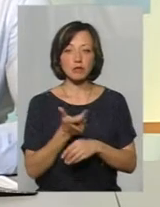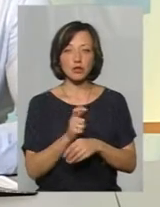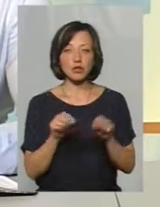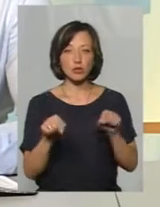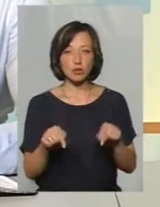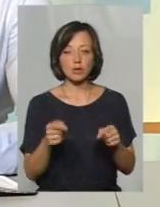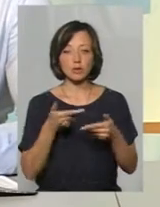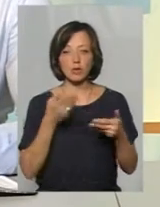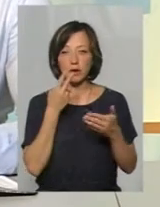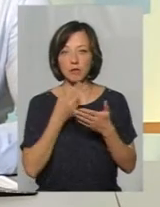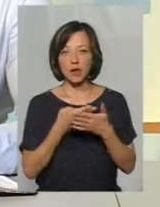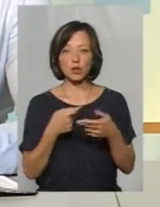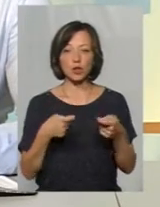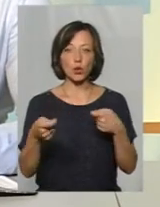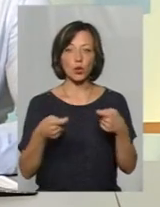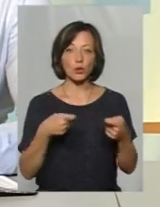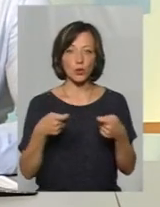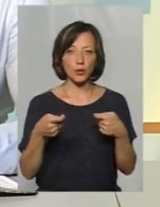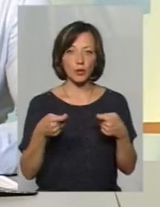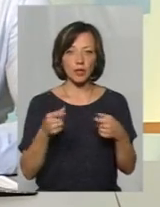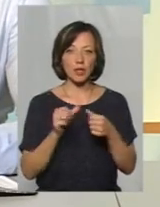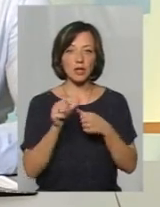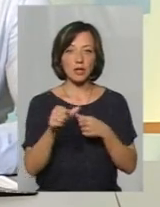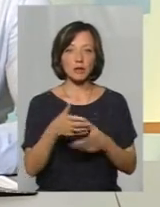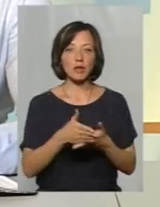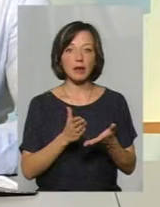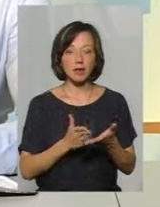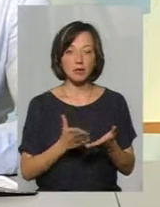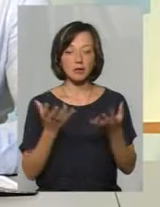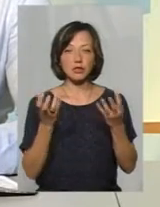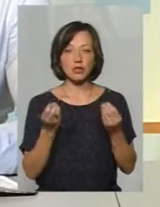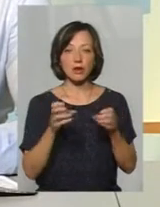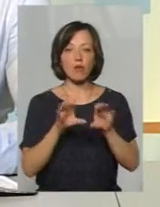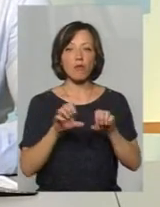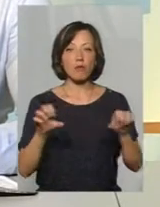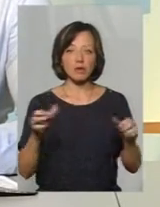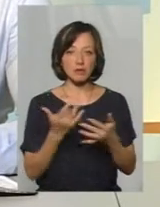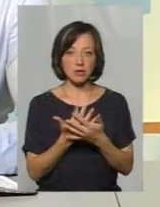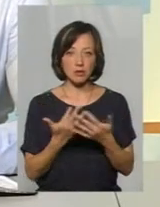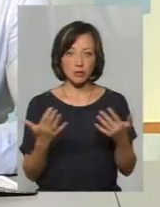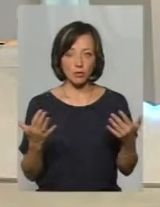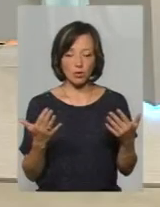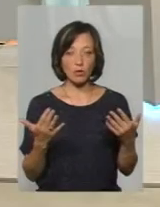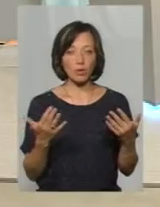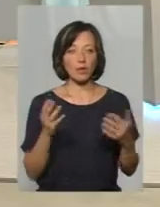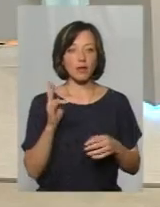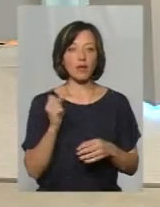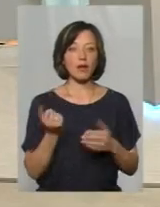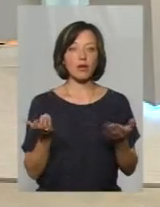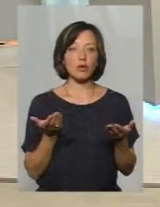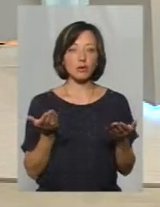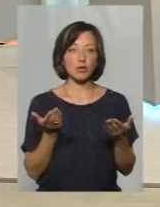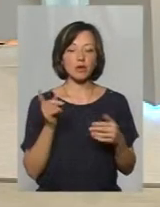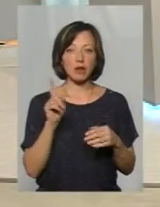тут, ми бачимо, торгують, крім хліба, тут ще торгують і ковбасою, на яку нам, ну,